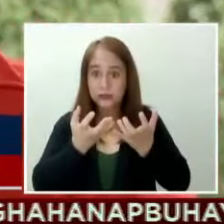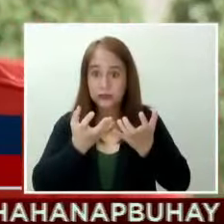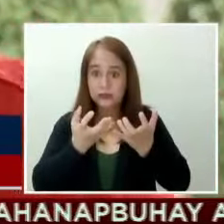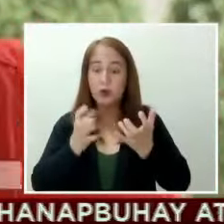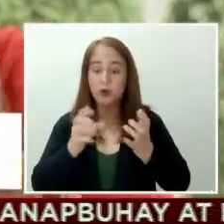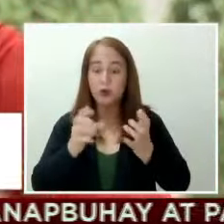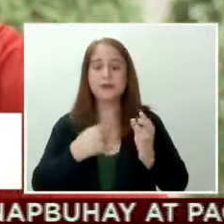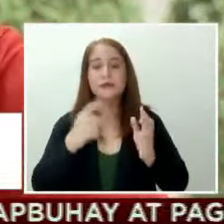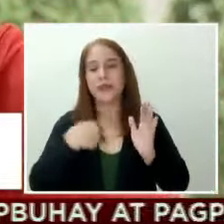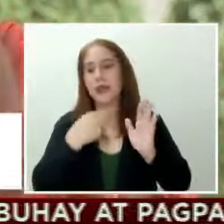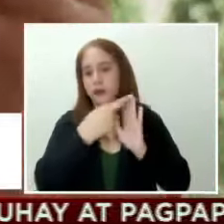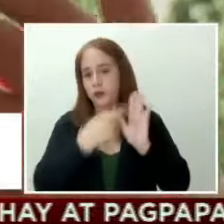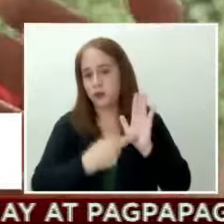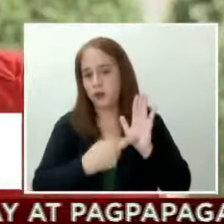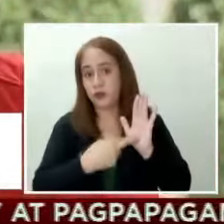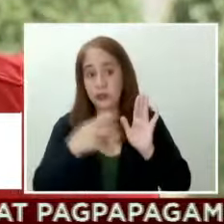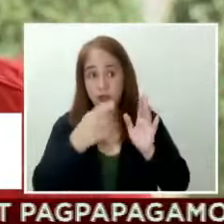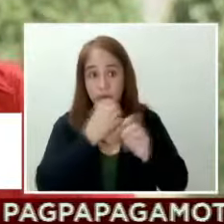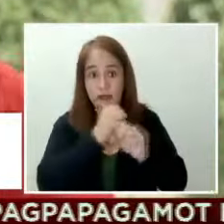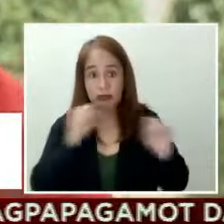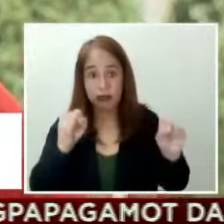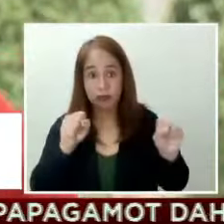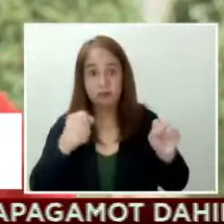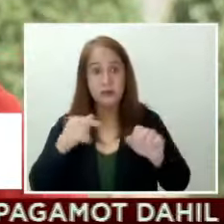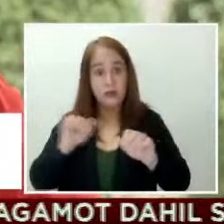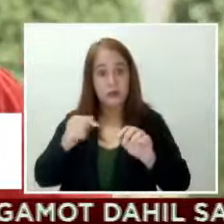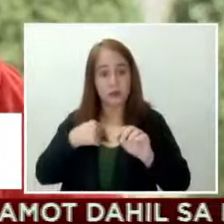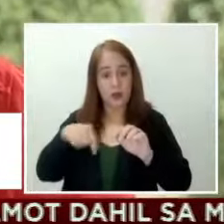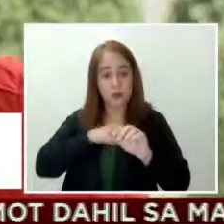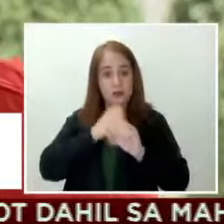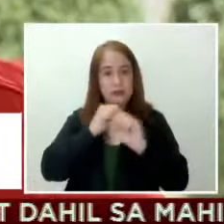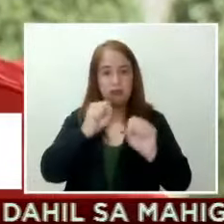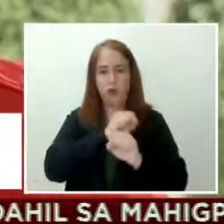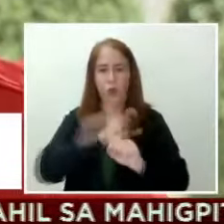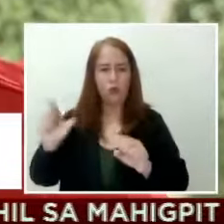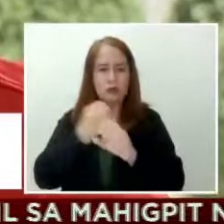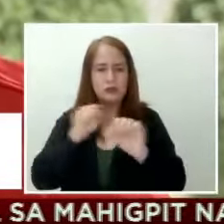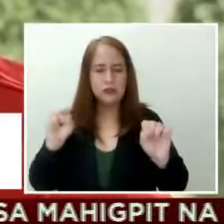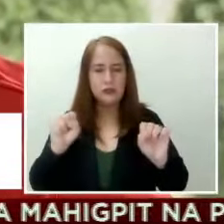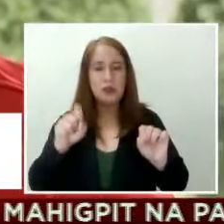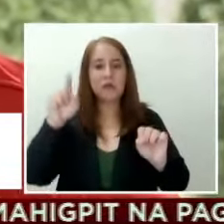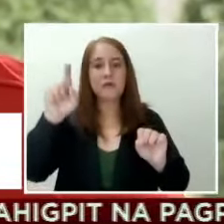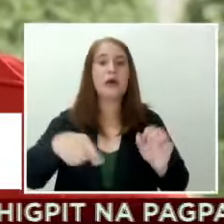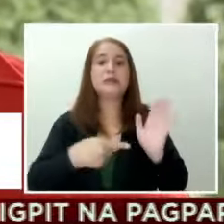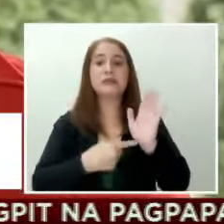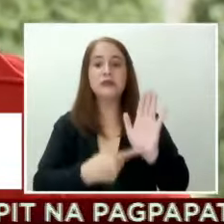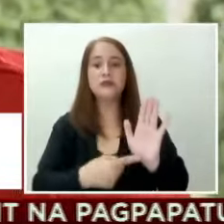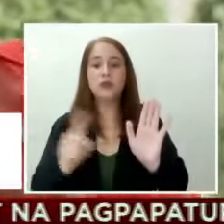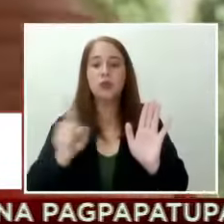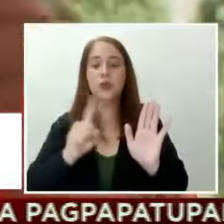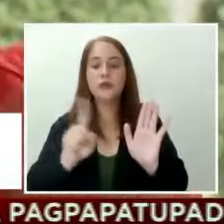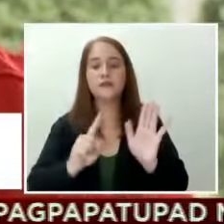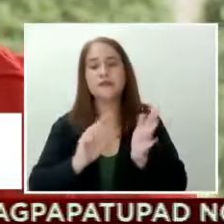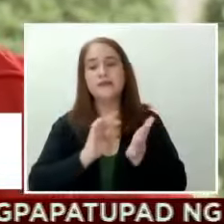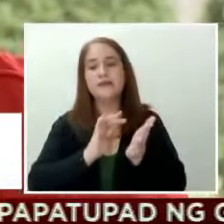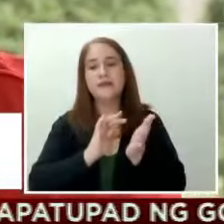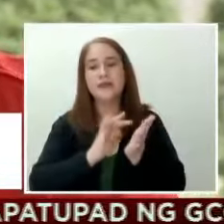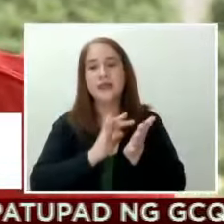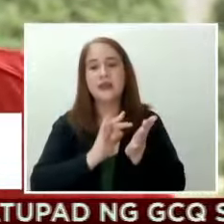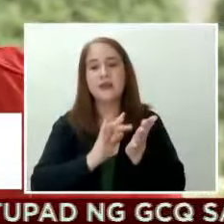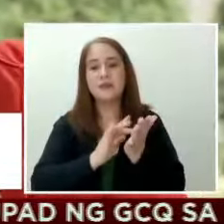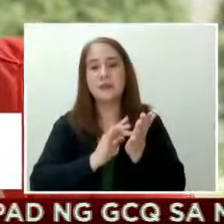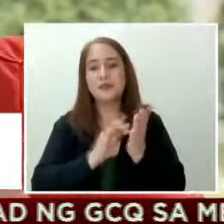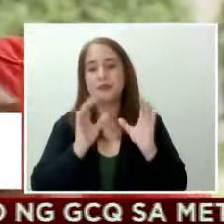Sige, para safe kayo, safe din kami, safe ang lahat. Mag-secure kayo ng, magpa-swab kayo